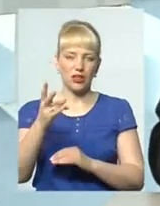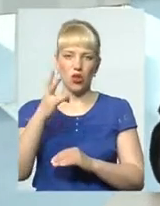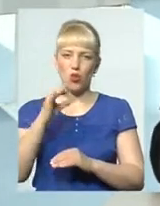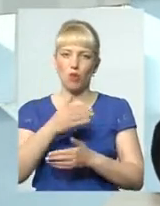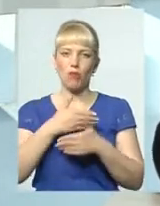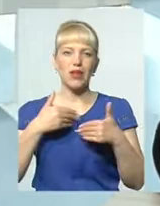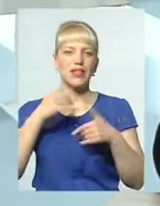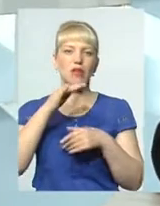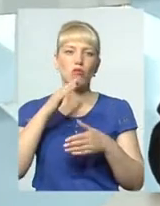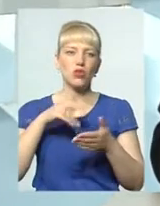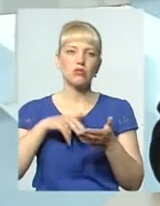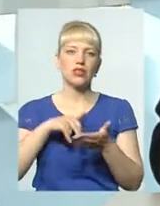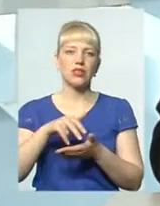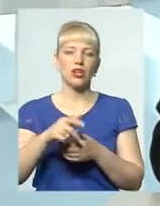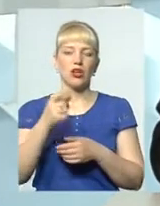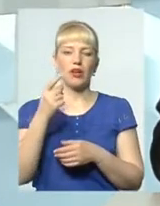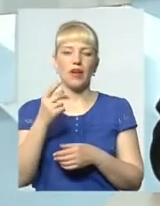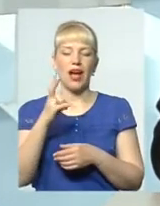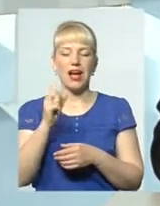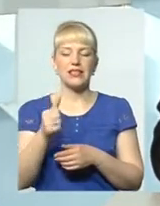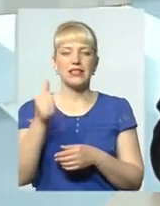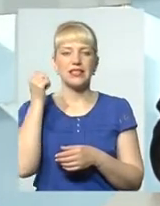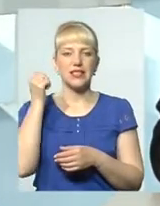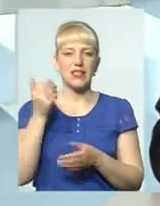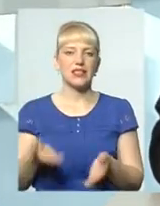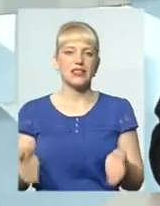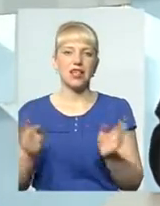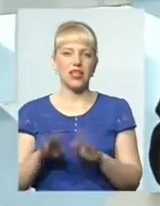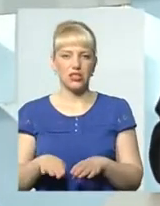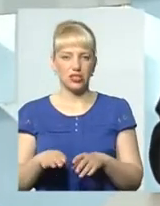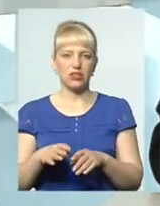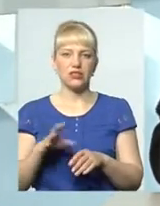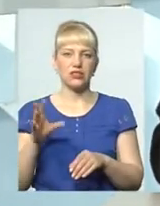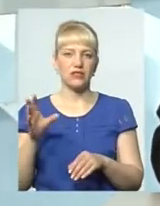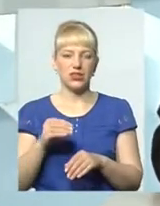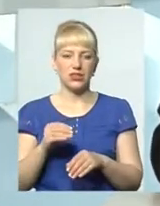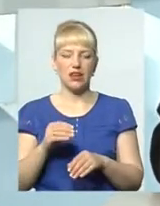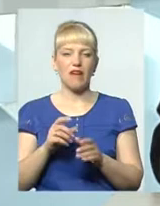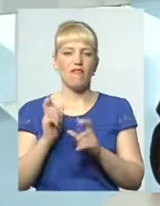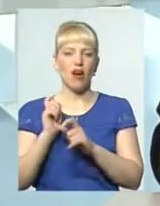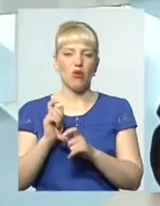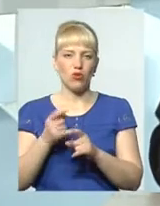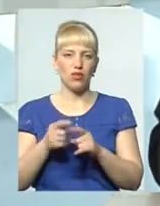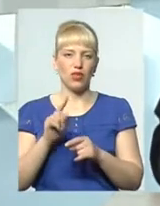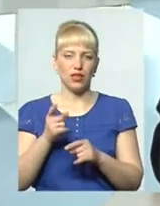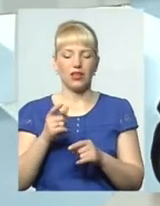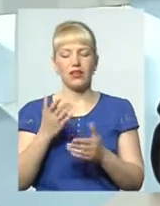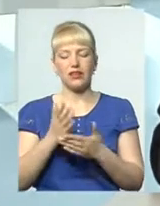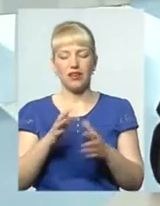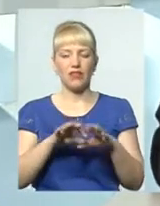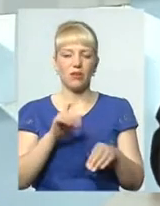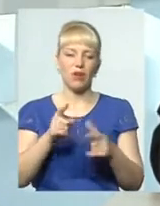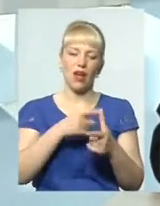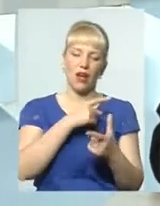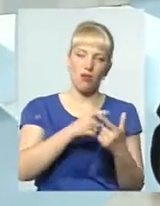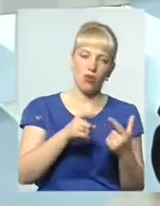можемо йти один локомотив, залишивши заді всі вагони. І це дуже важливо пам'ятати. І звичайно, коли йде вибір або-або, потрібно